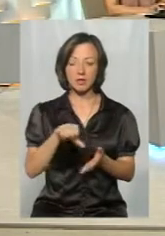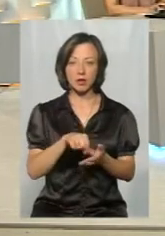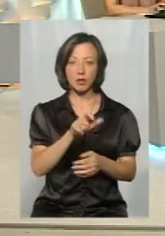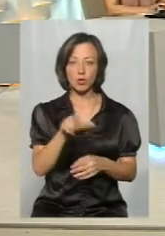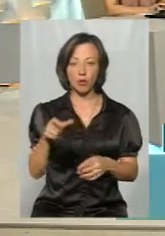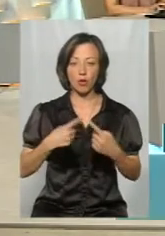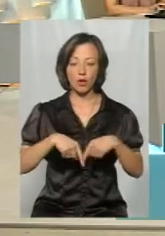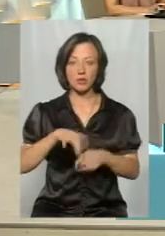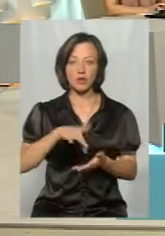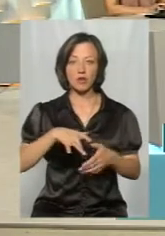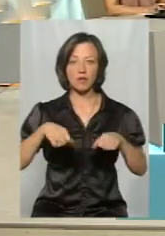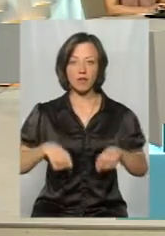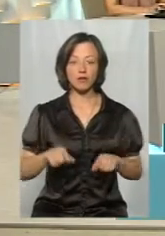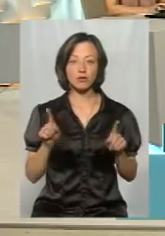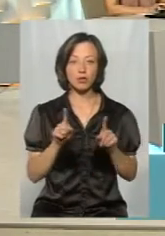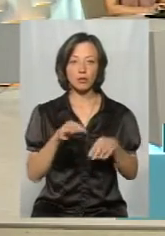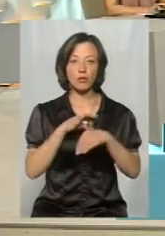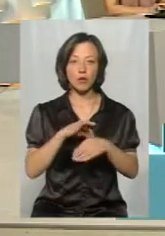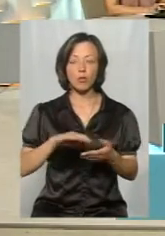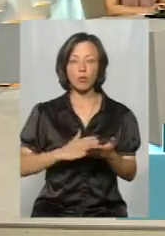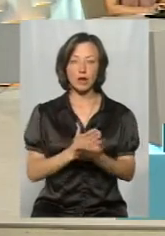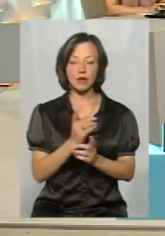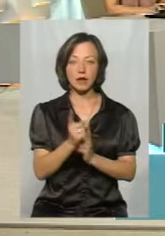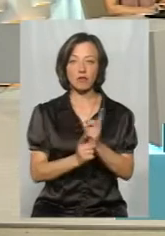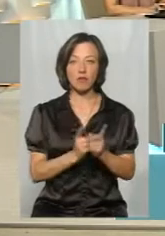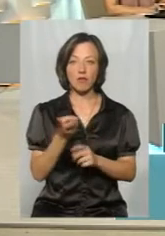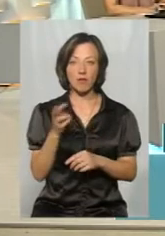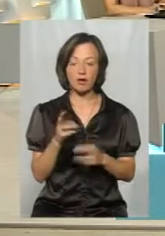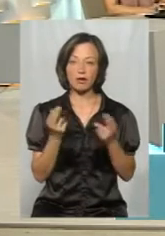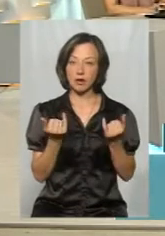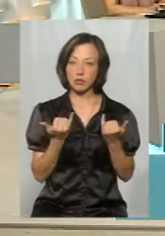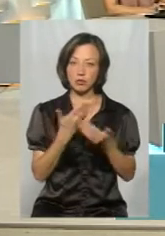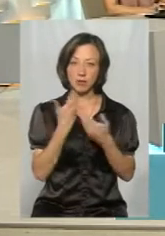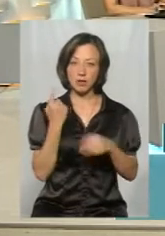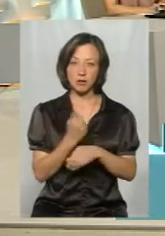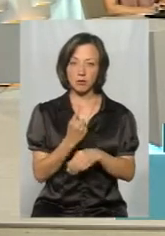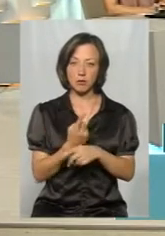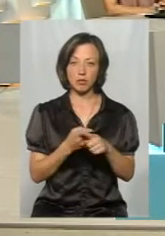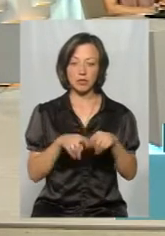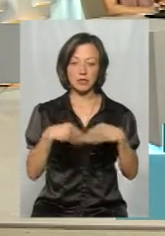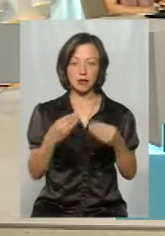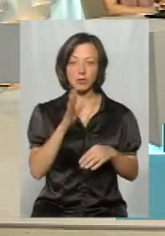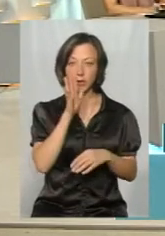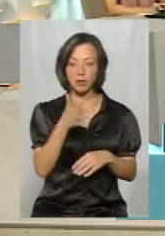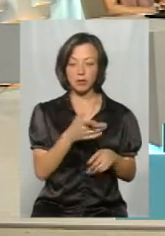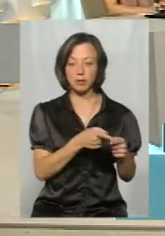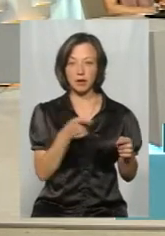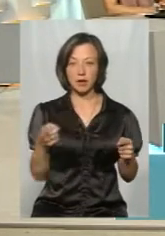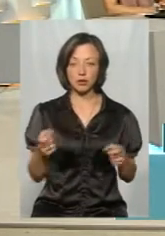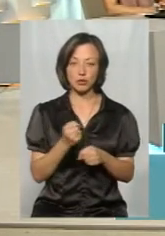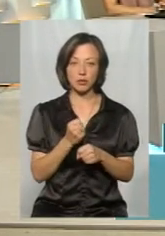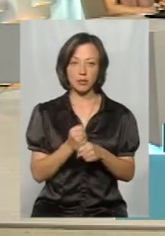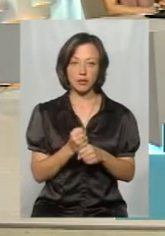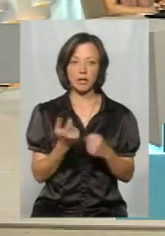органами центральної влади для того, щоб проводити політику реформування. Да, сьогодні нема заборони, бо дано 5 років на цей період часу зробити.